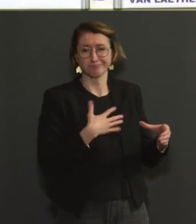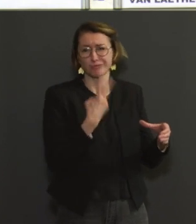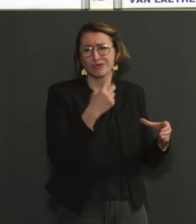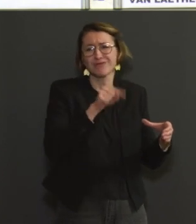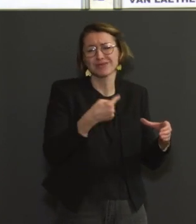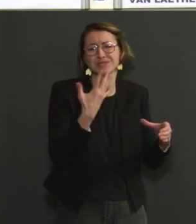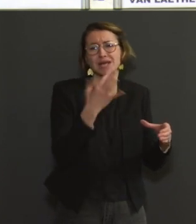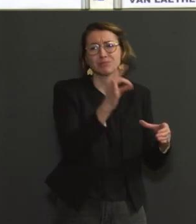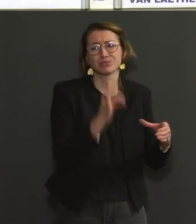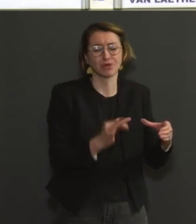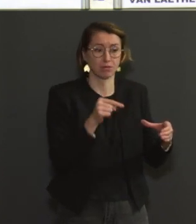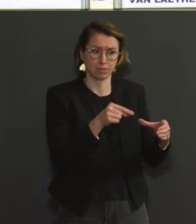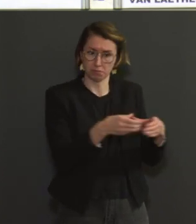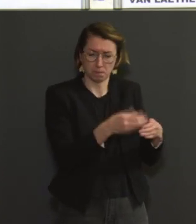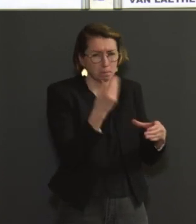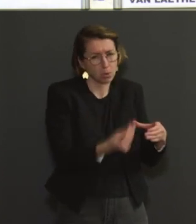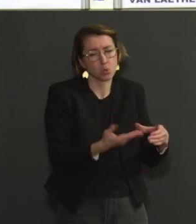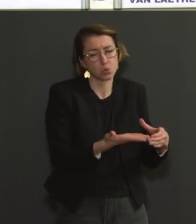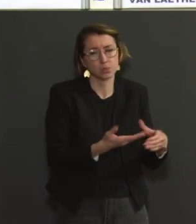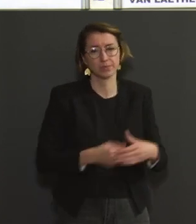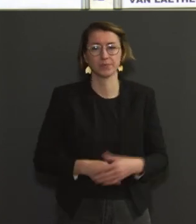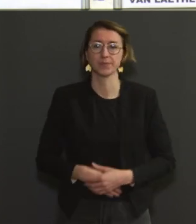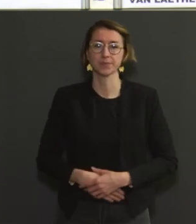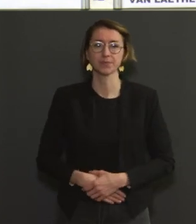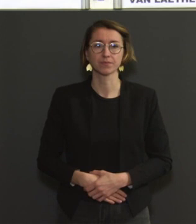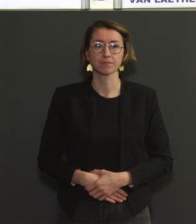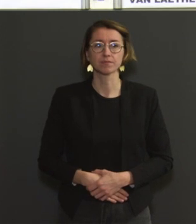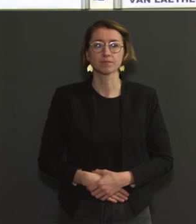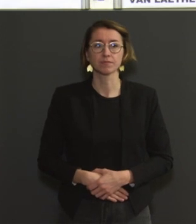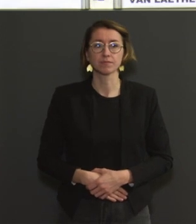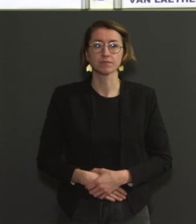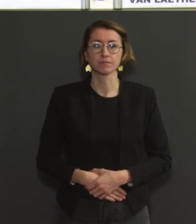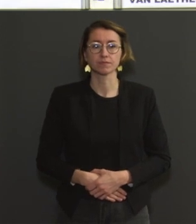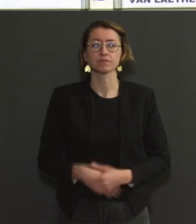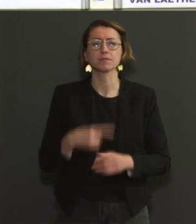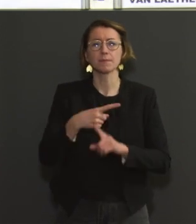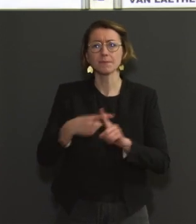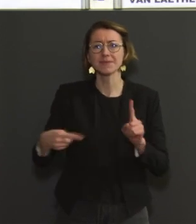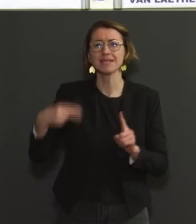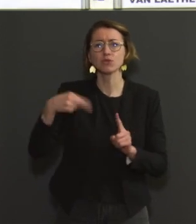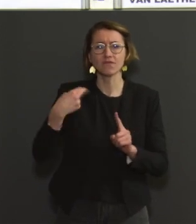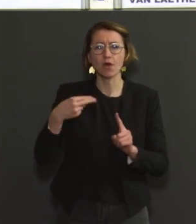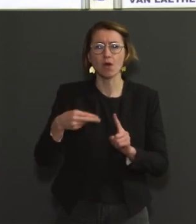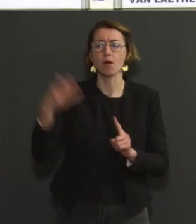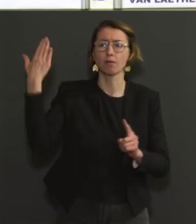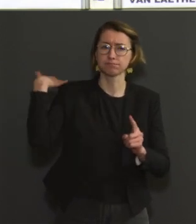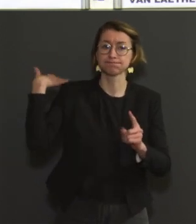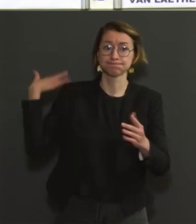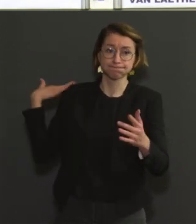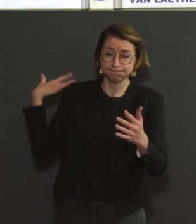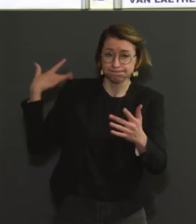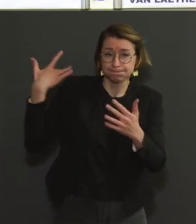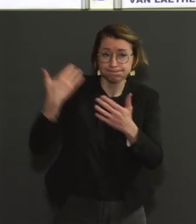Depuis la mi-novembre, avait une certaine stabilité, on l'a dit, on a plus de diminution, une certaine stabilité